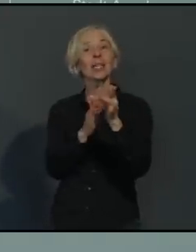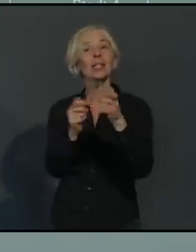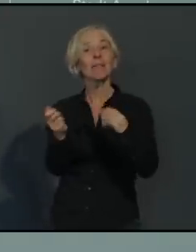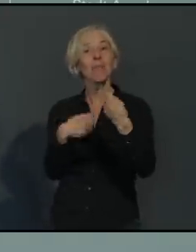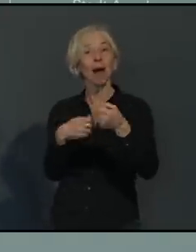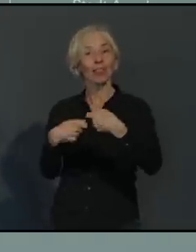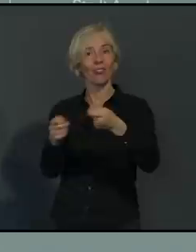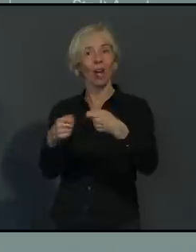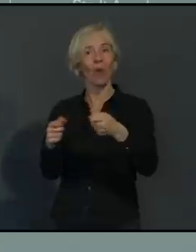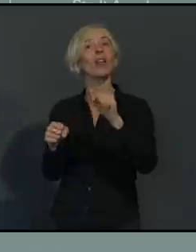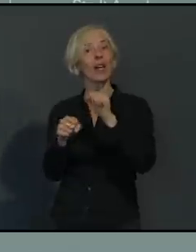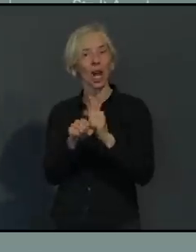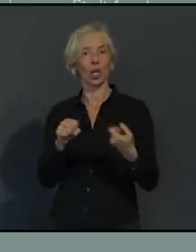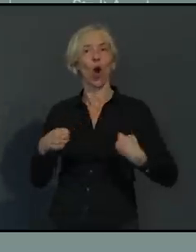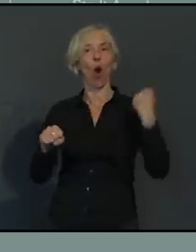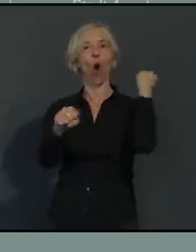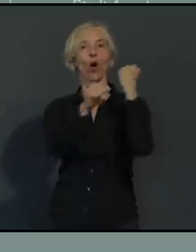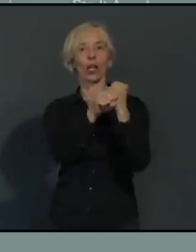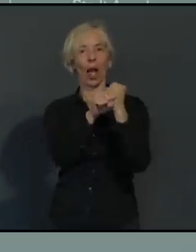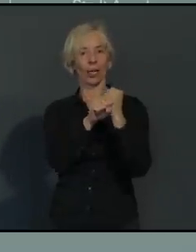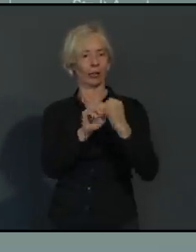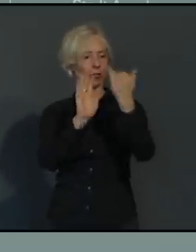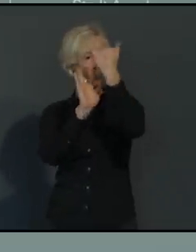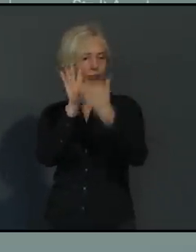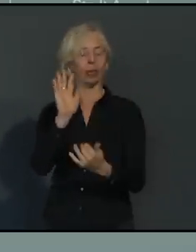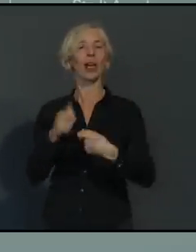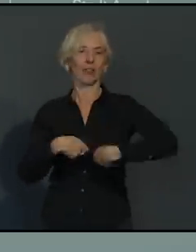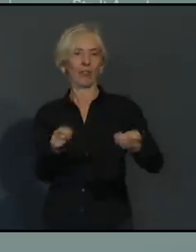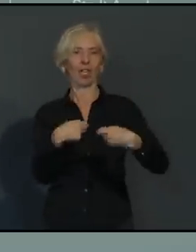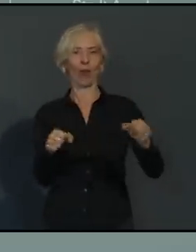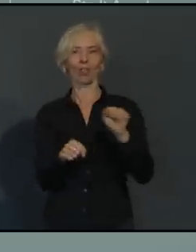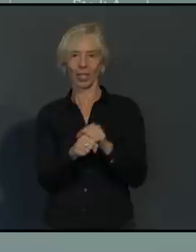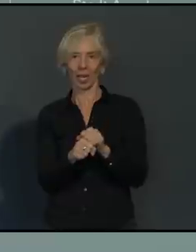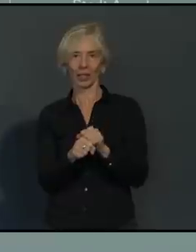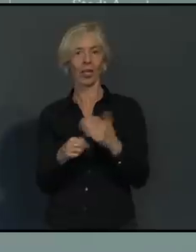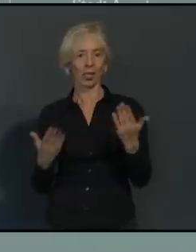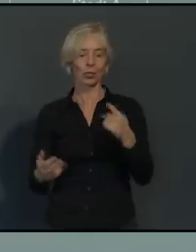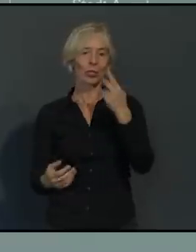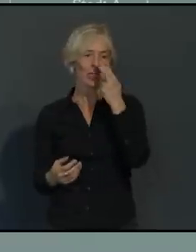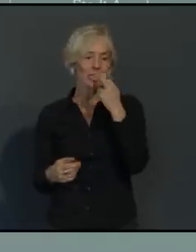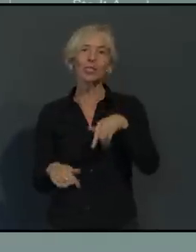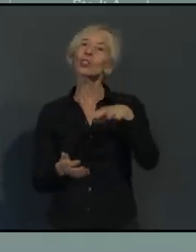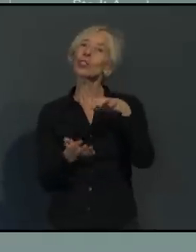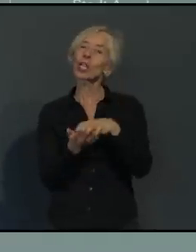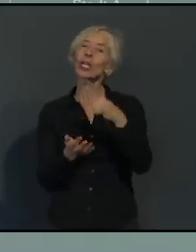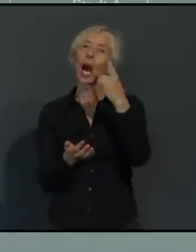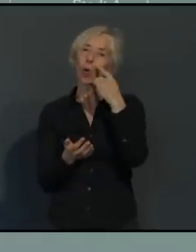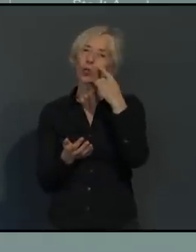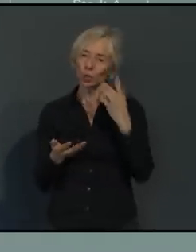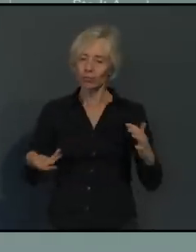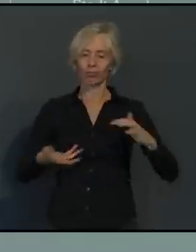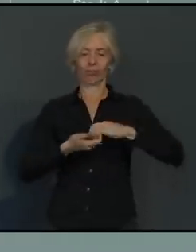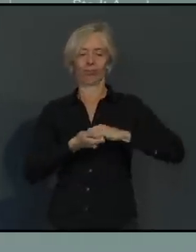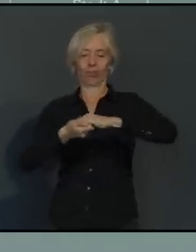Wir merken, auch hier haben wir ein großes Netzwerk und auch das zeigt mir, dass Augsburg hier auch zusammenhält.